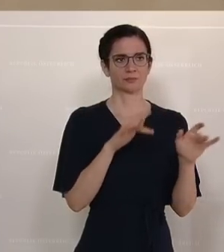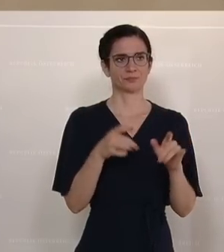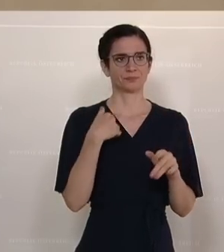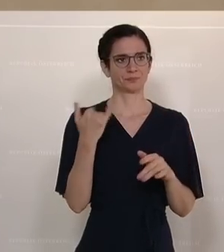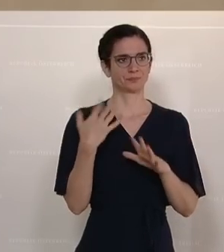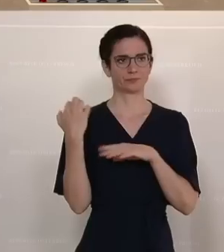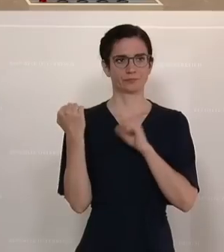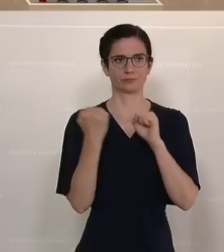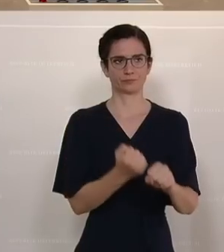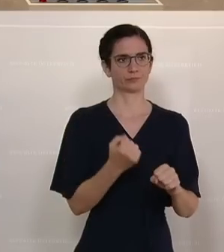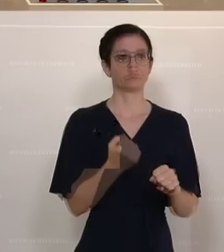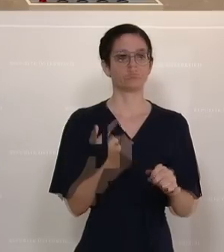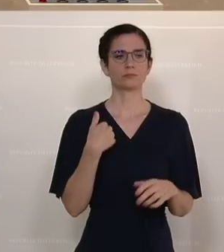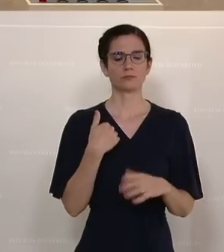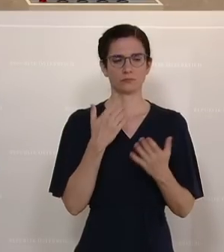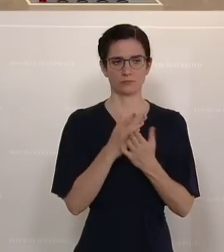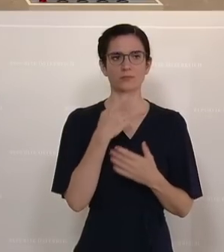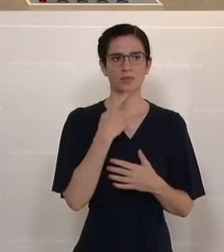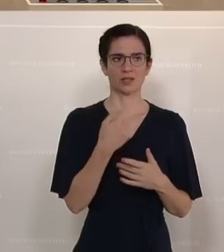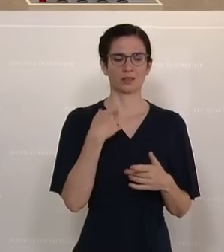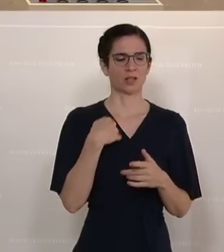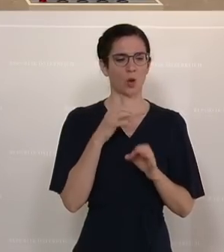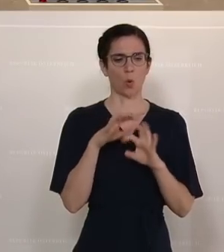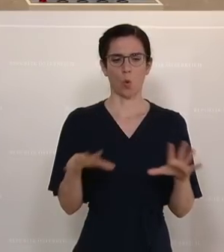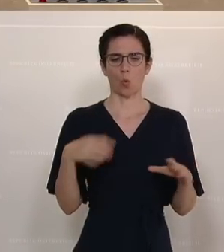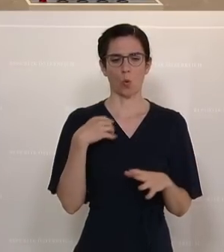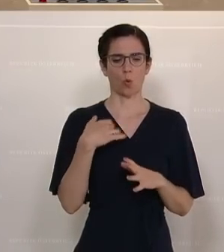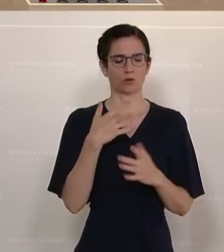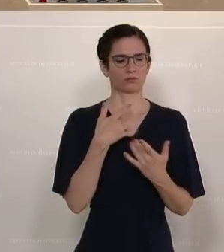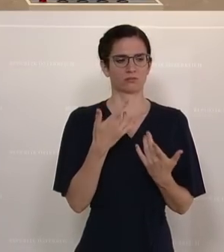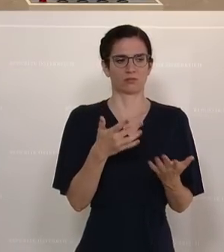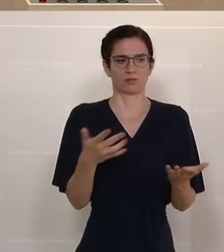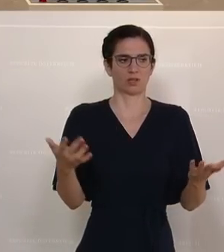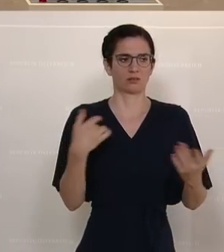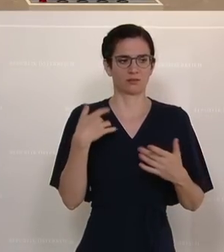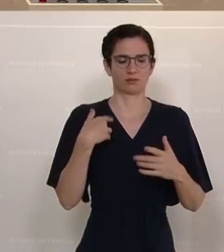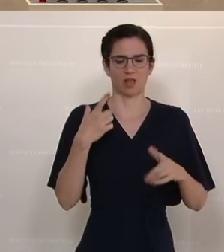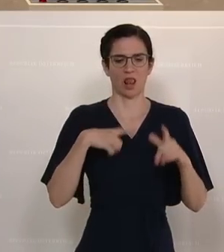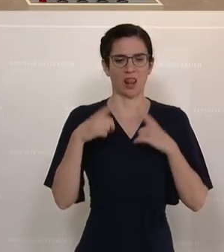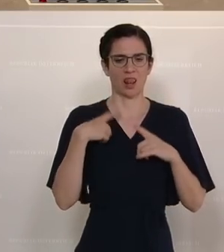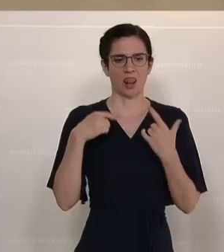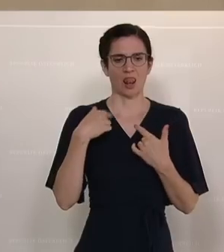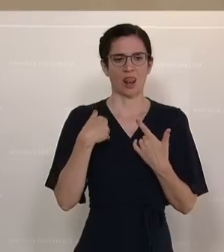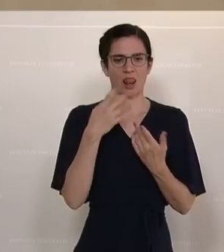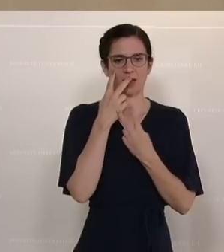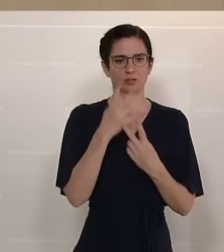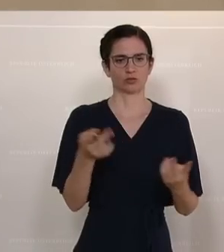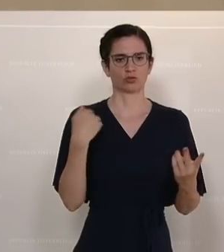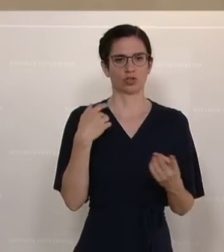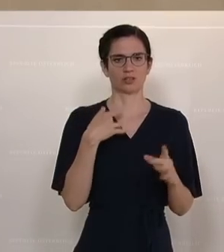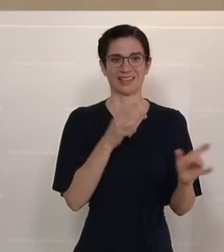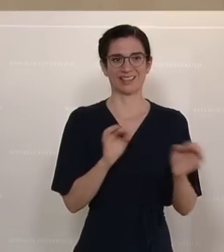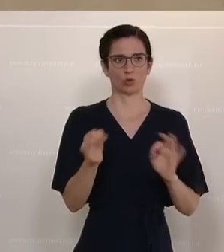die Schlepper, die, wie Sie zu Recht gesagt haben, skrupellos, ohne Rücksicht auf Leid agieren. Und es ist eine riesige